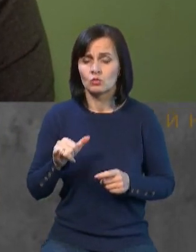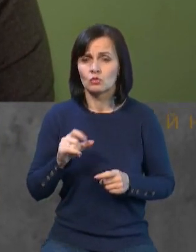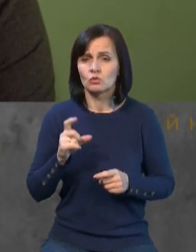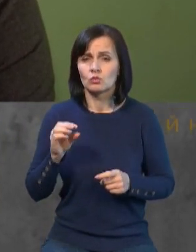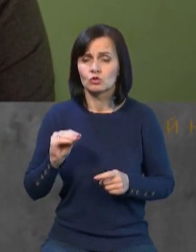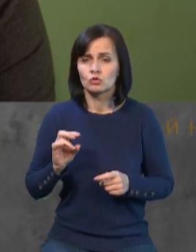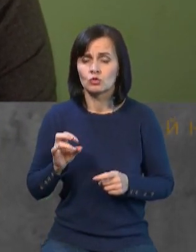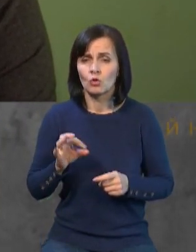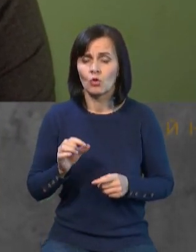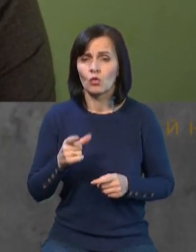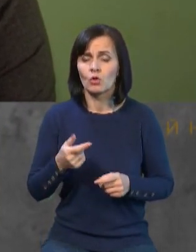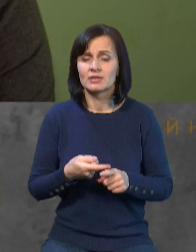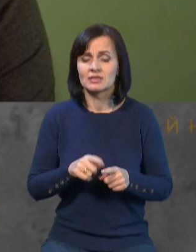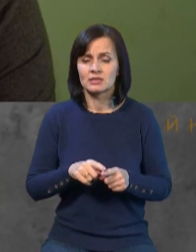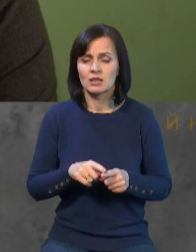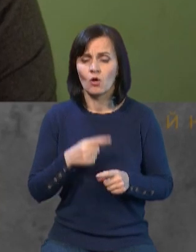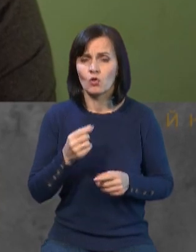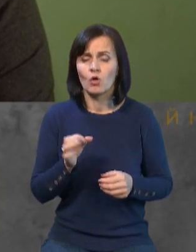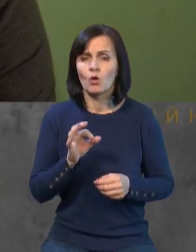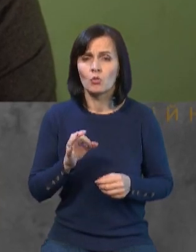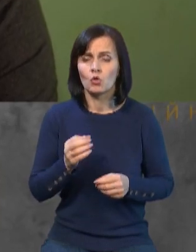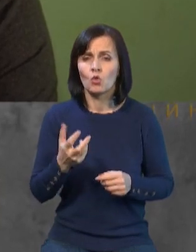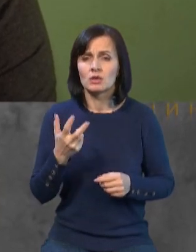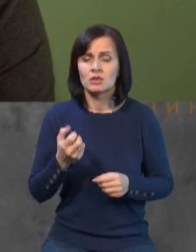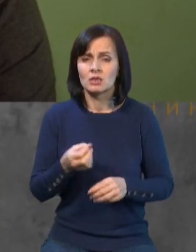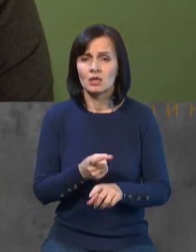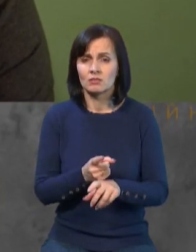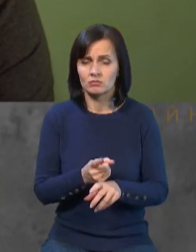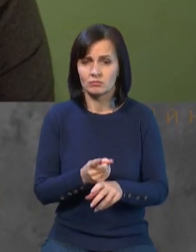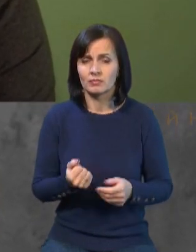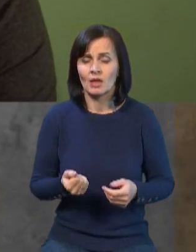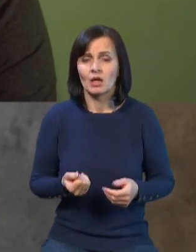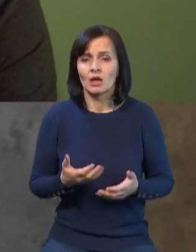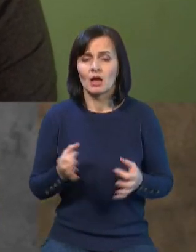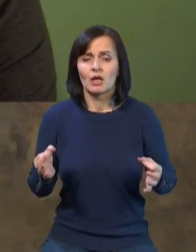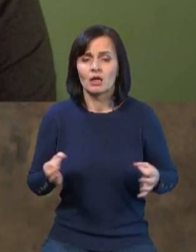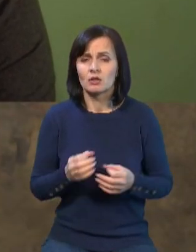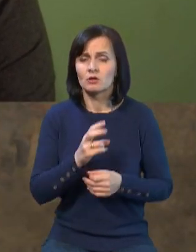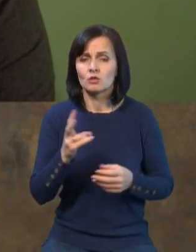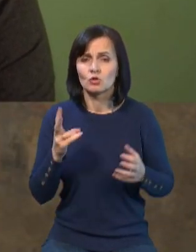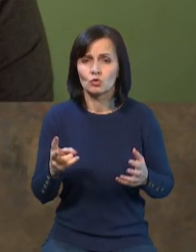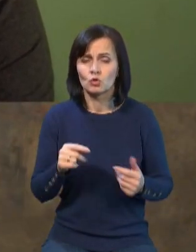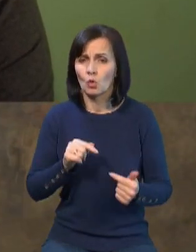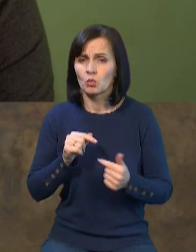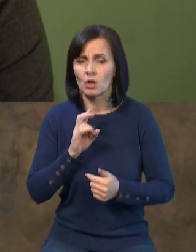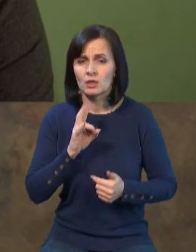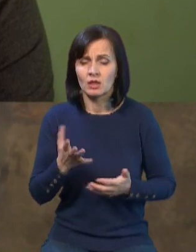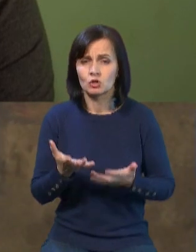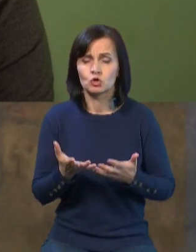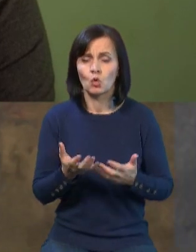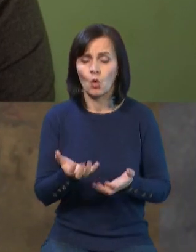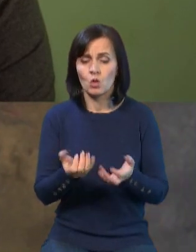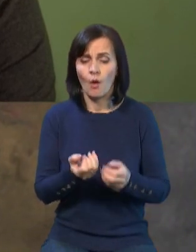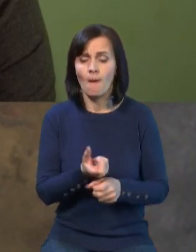за все, це параметр «від». Ну, звісно, ніхто не буде проти, якщо Україна отримує більше ніж 300 танків. Але справа в тому і проблема в тому, що 300